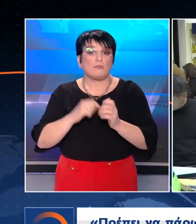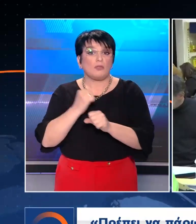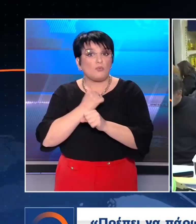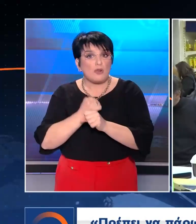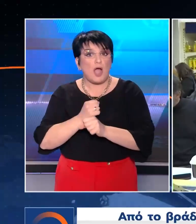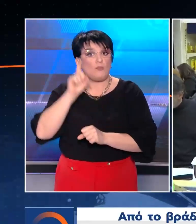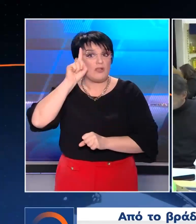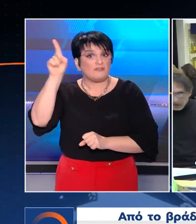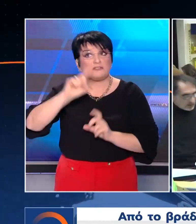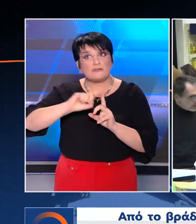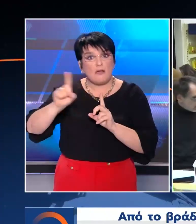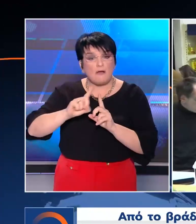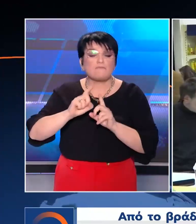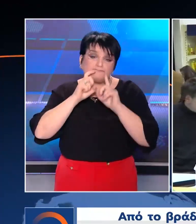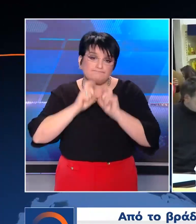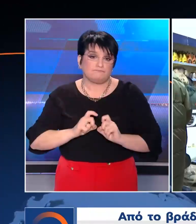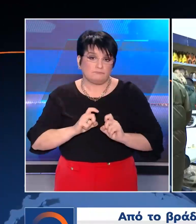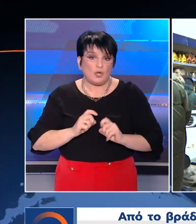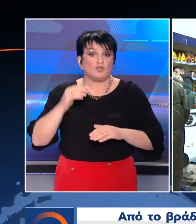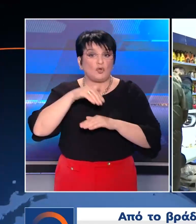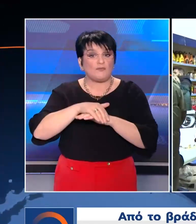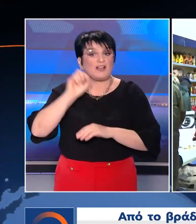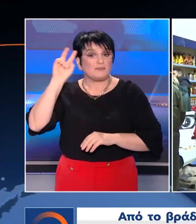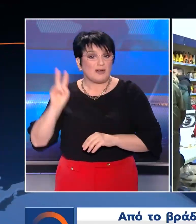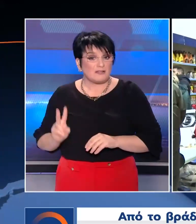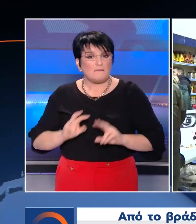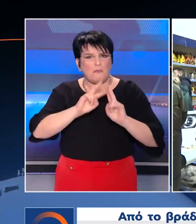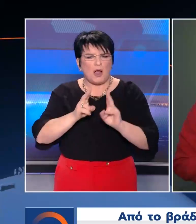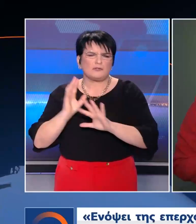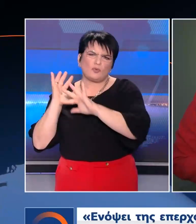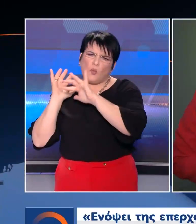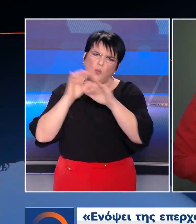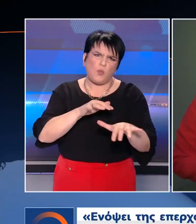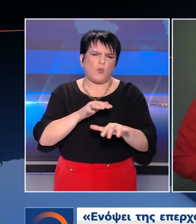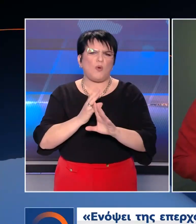Από το βράδυ της Παρασκευής τα καταστήματα με αντιολυσθητικές αλυσίδες γέμισαν κόσμο.